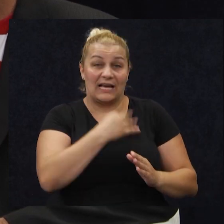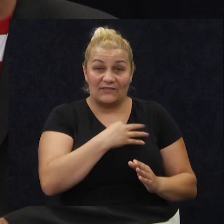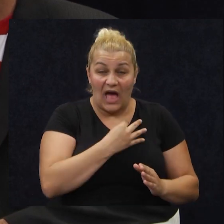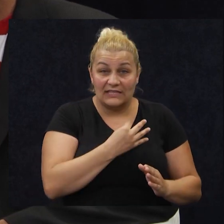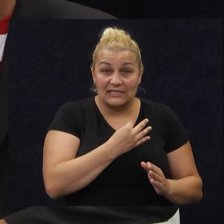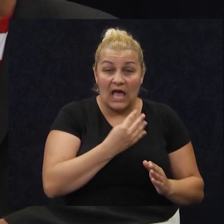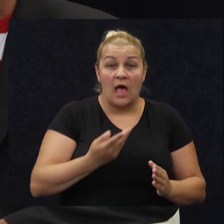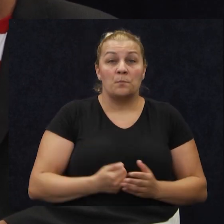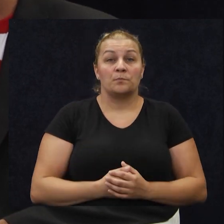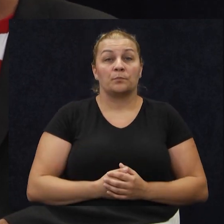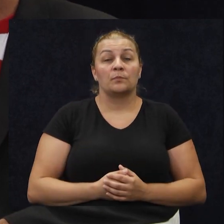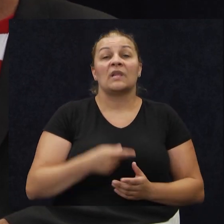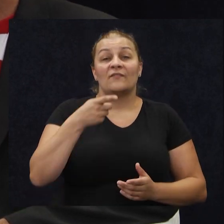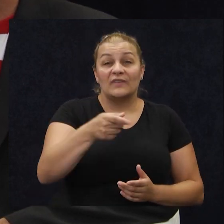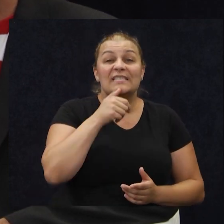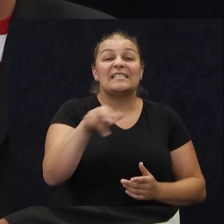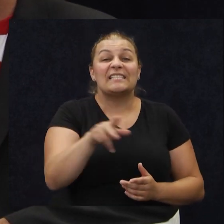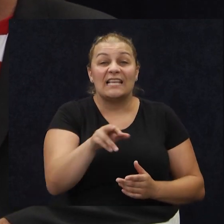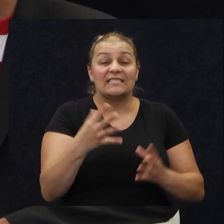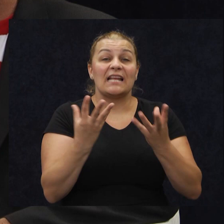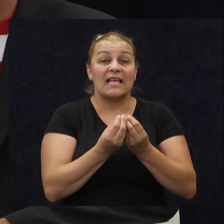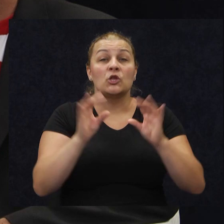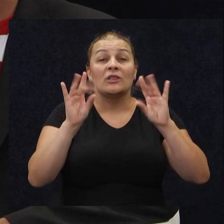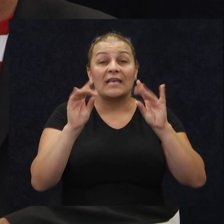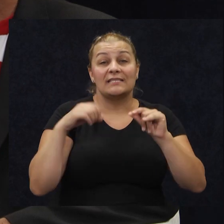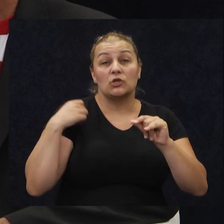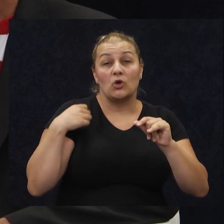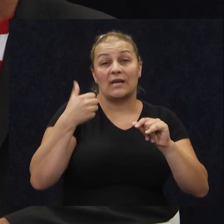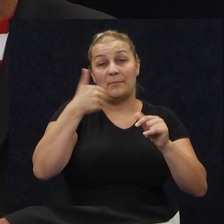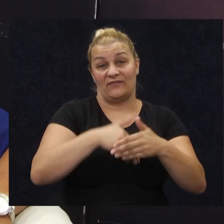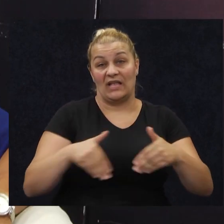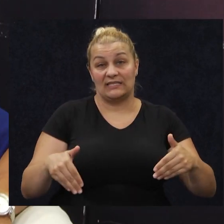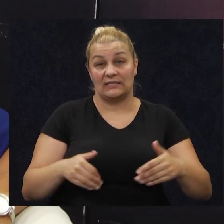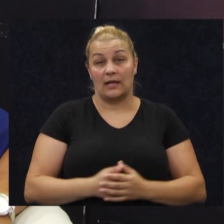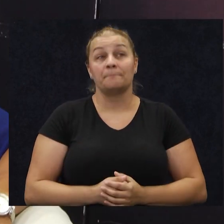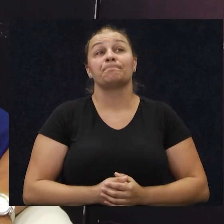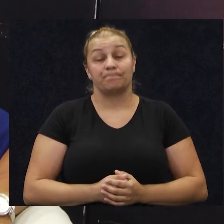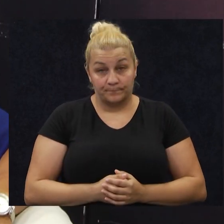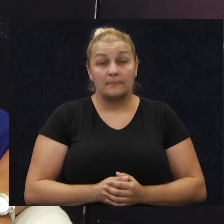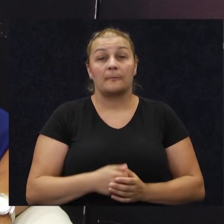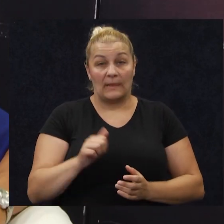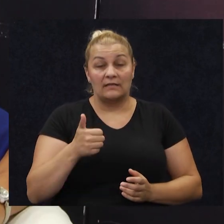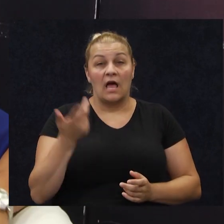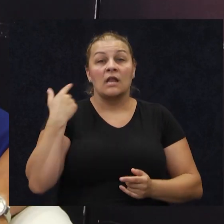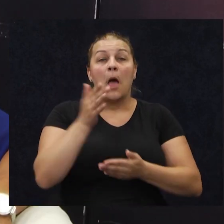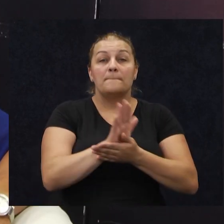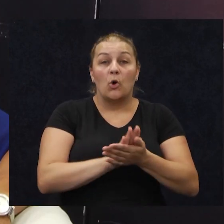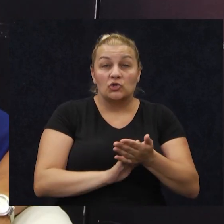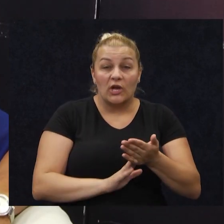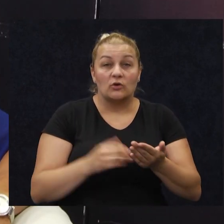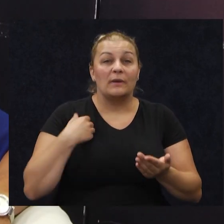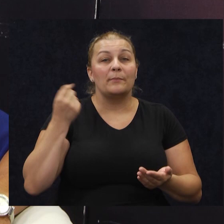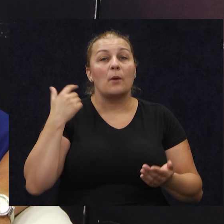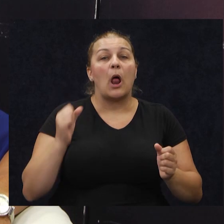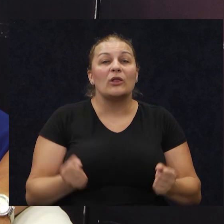recimo tako, vi i sestra zajedno deset godina prve crte. Pa eto, na samom početku je meni bilo